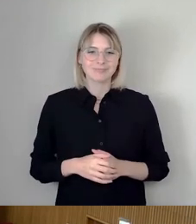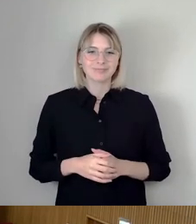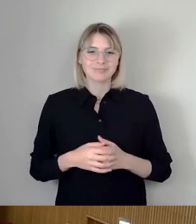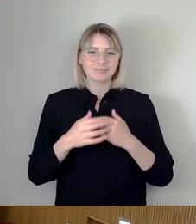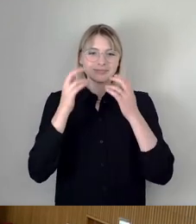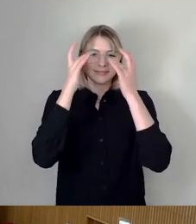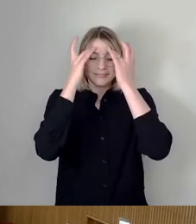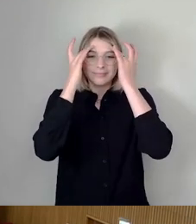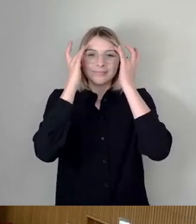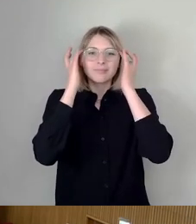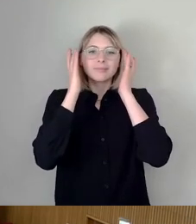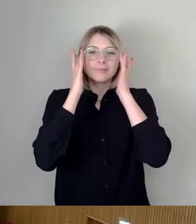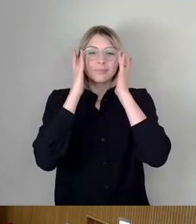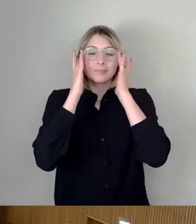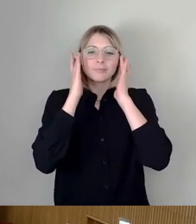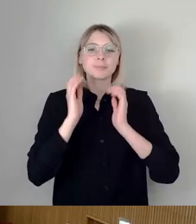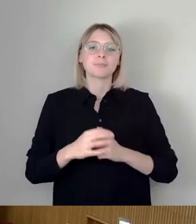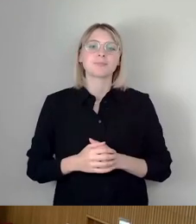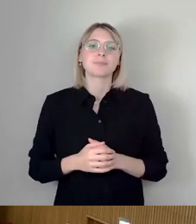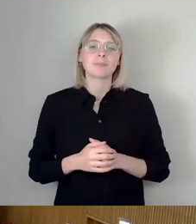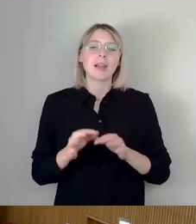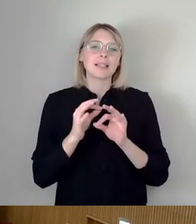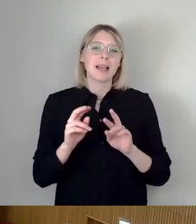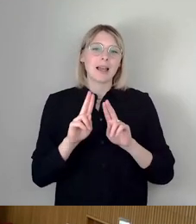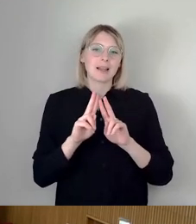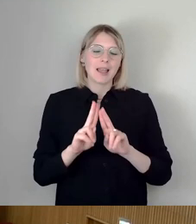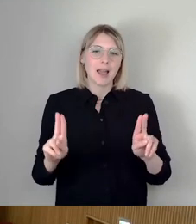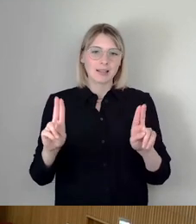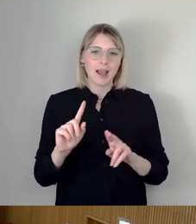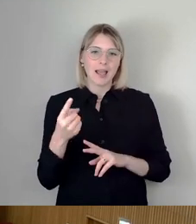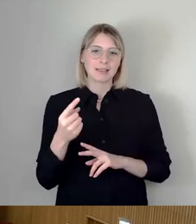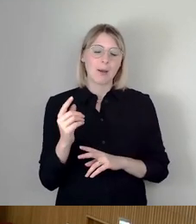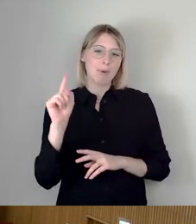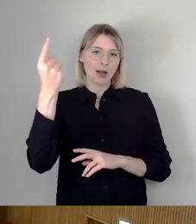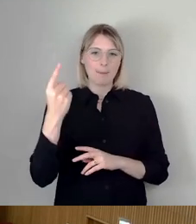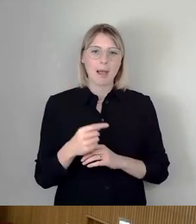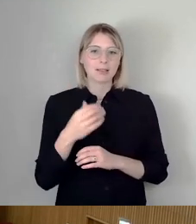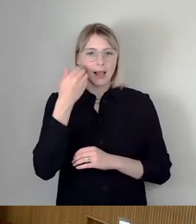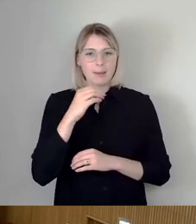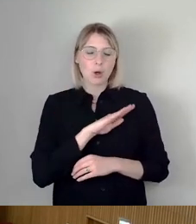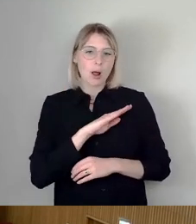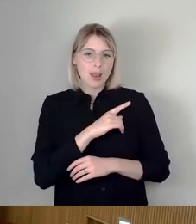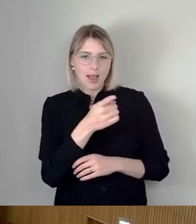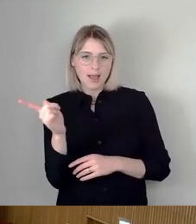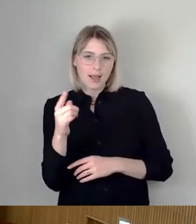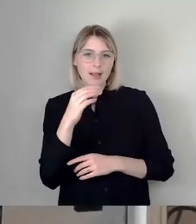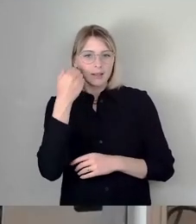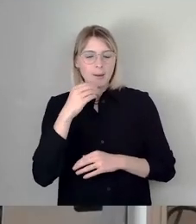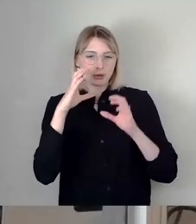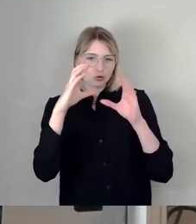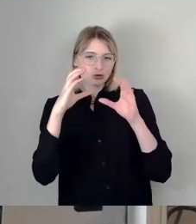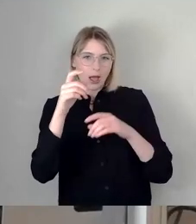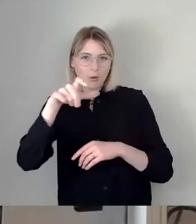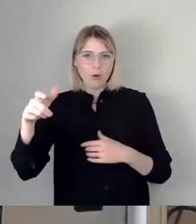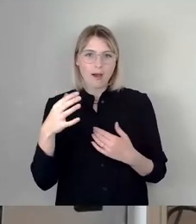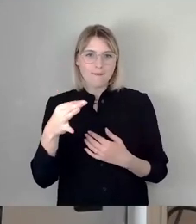Ja, sehr geehrter Herr erster Bürgermeister, liebe Kolleginnen und Kollegen, liebe Zuschauer. Das ist für mich heute ein